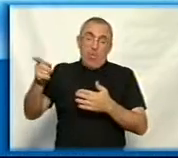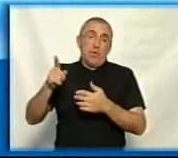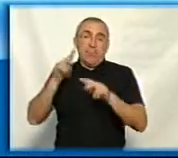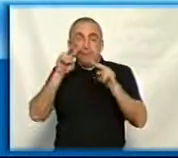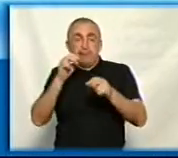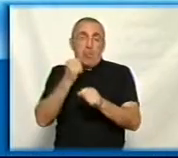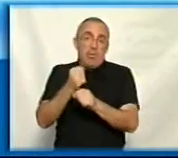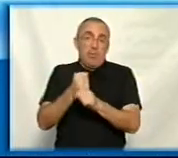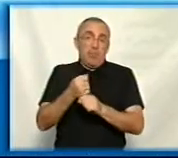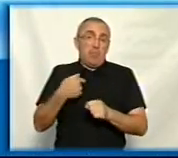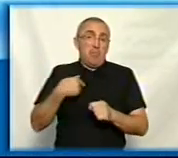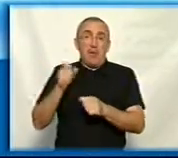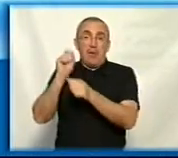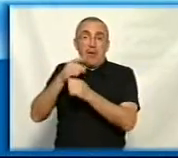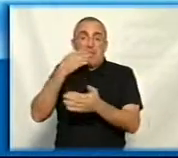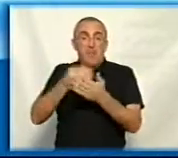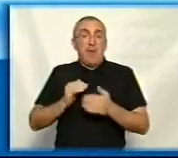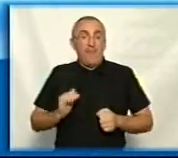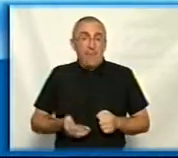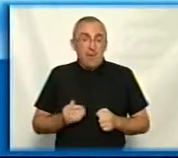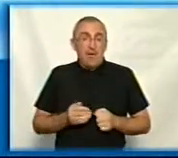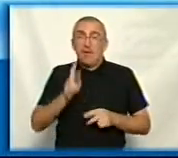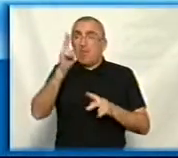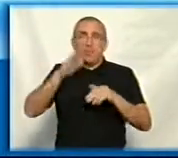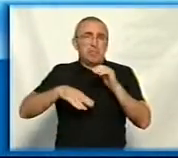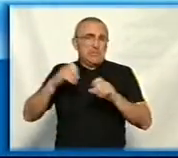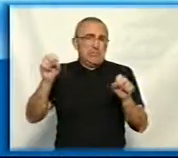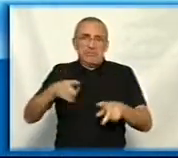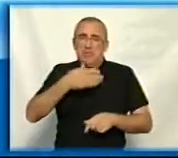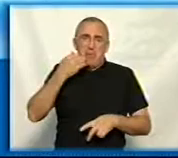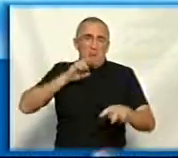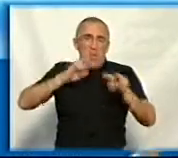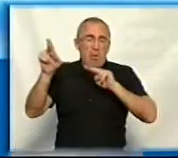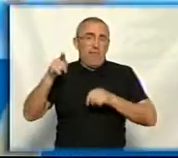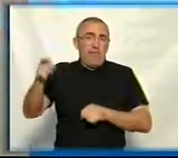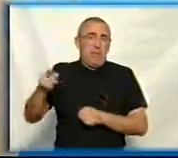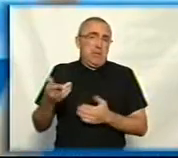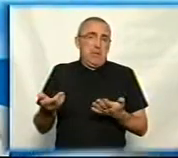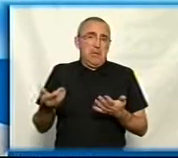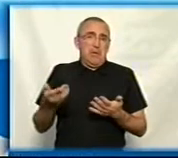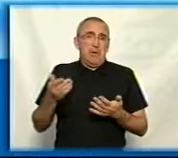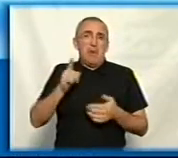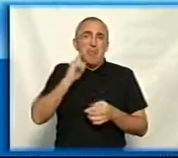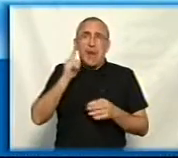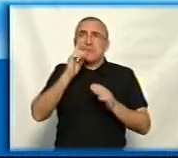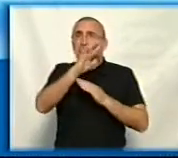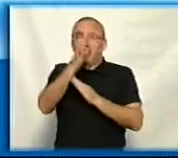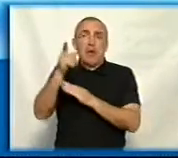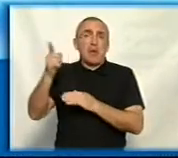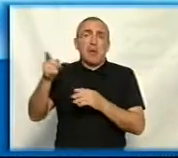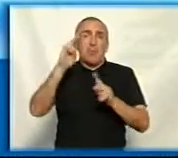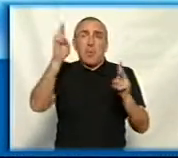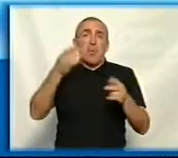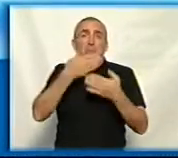їх тут робили. Бо вони наняли приватну фірму, де, знову ж таки, ні одного спеціаліста немає з обрізки. Вони, ну, парк, зелена зона, а там немає